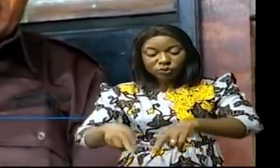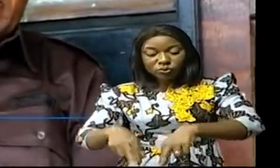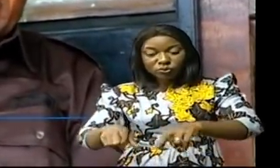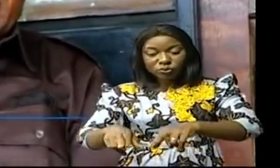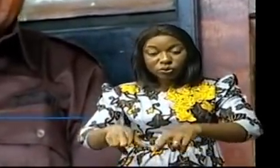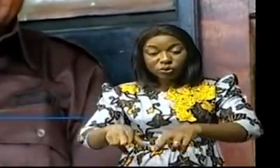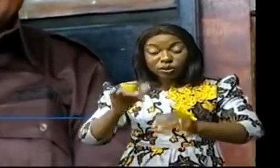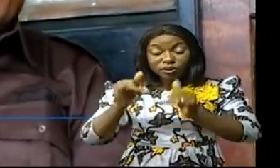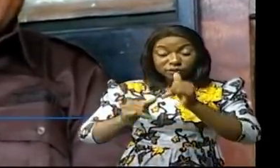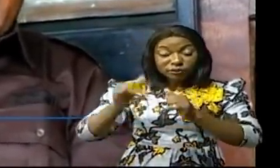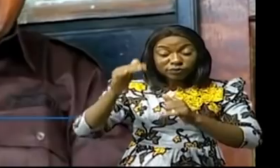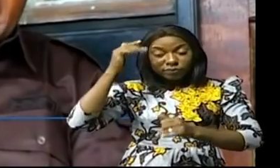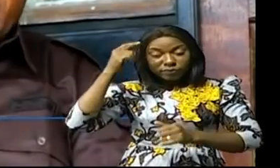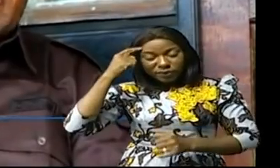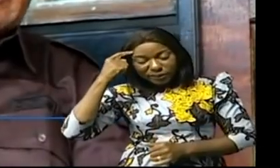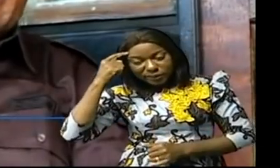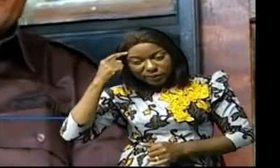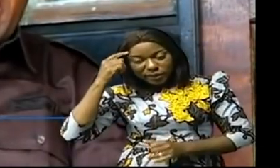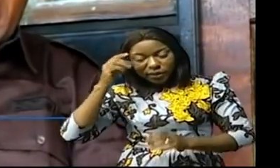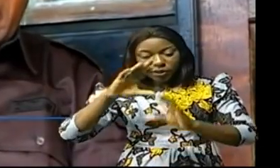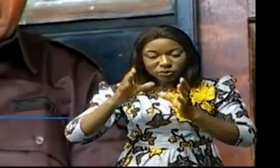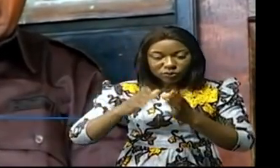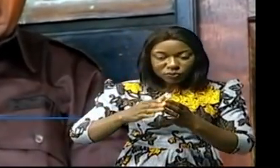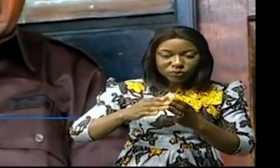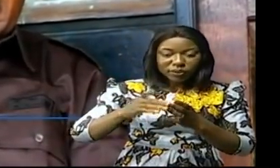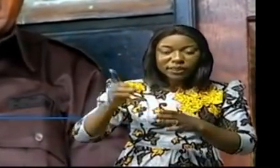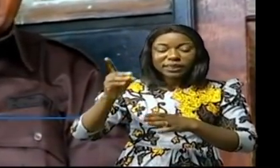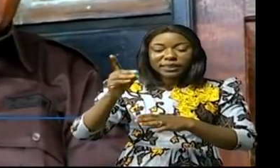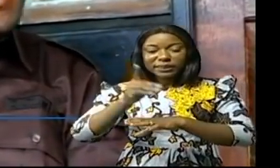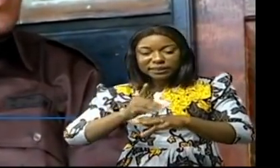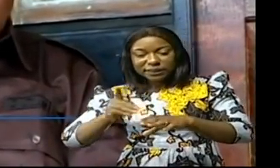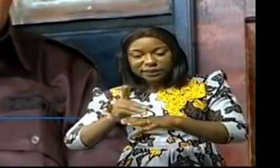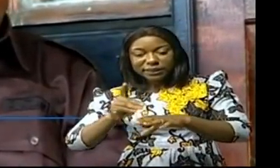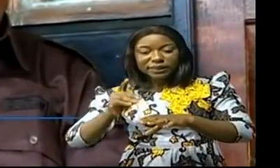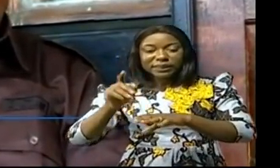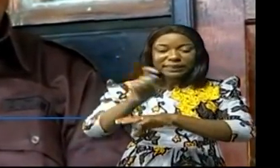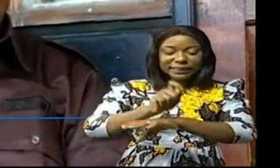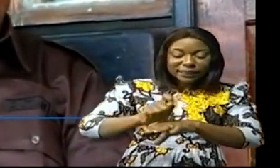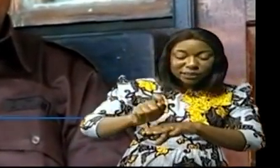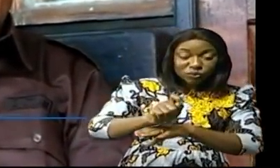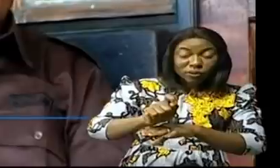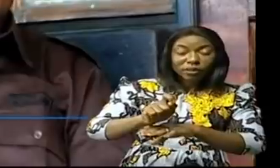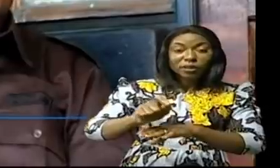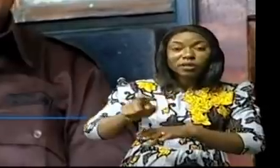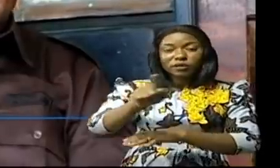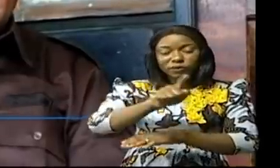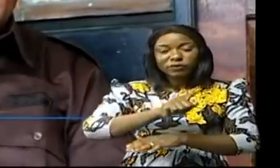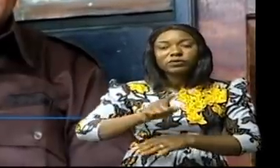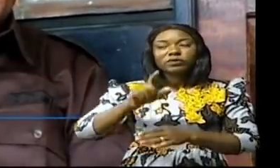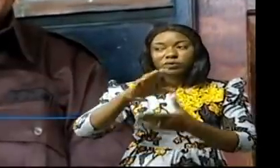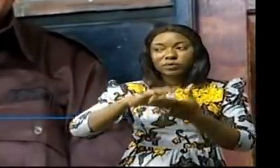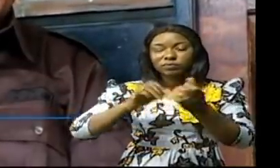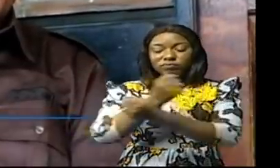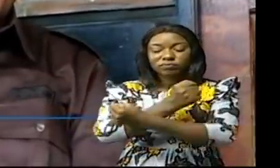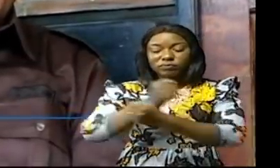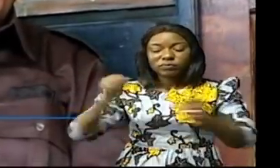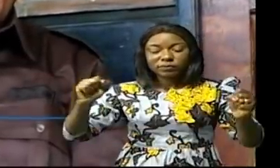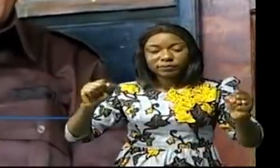Sankourou, vous pensez à tous les territoires, j'ose croire que vous sauverez